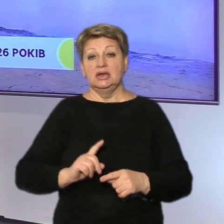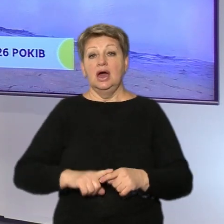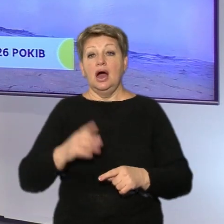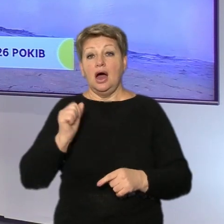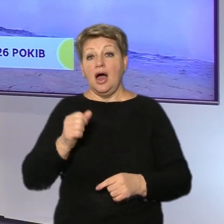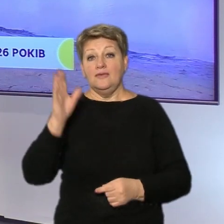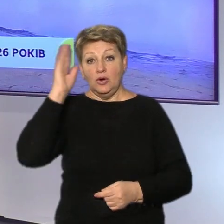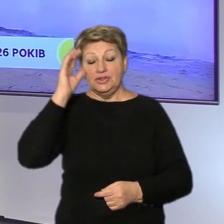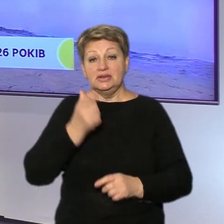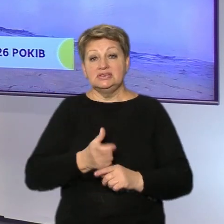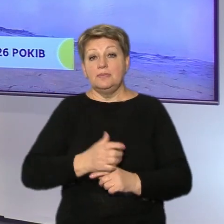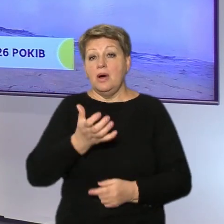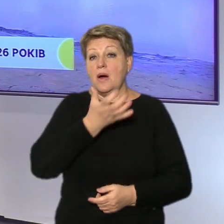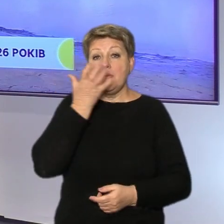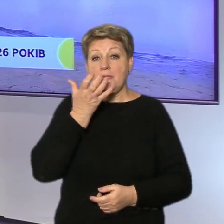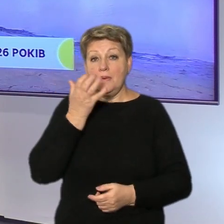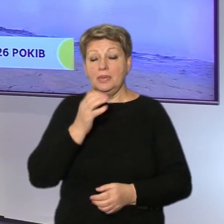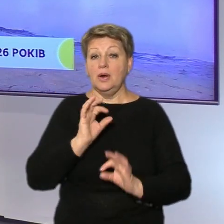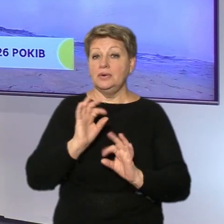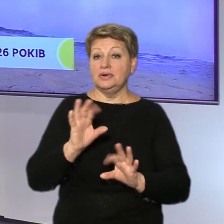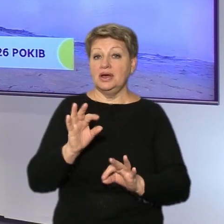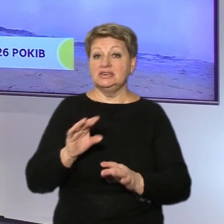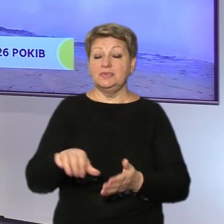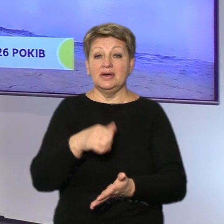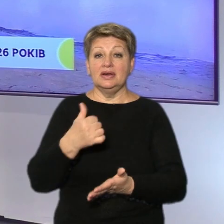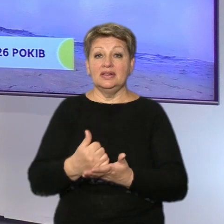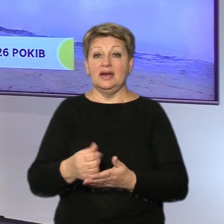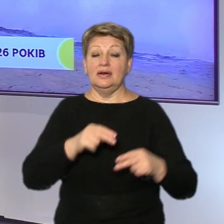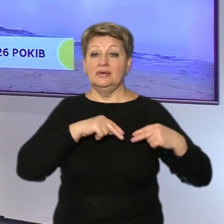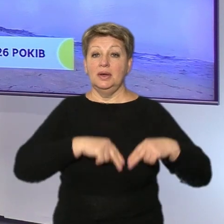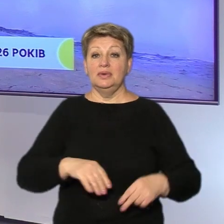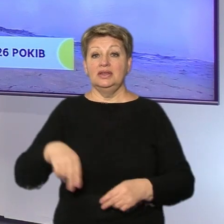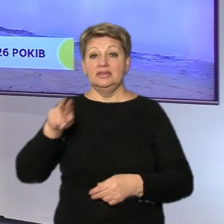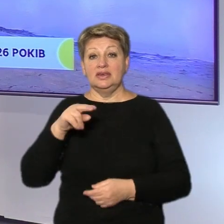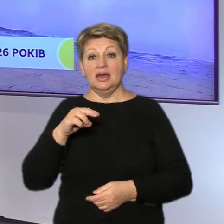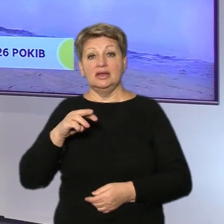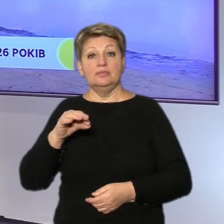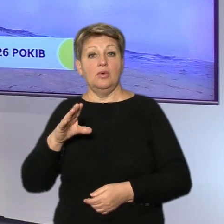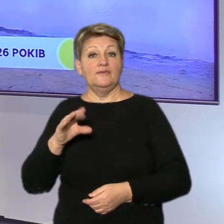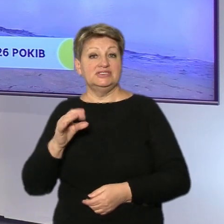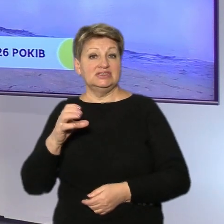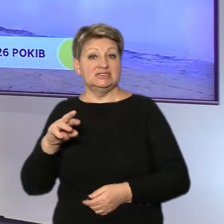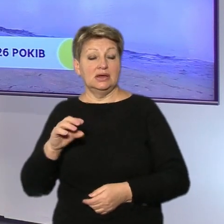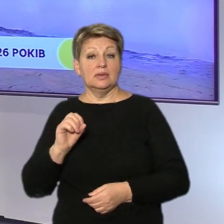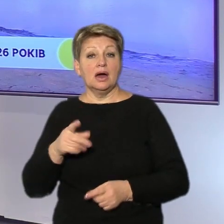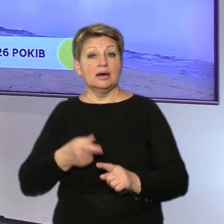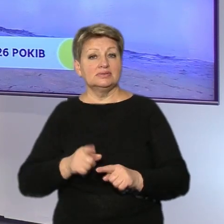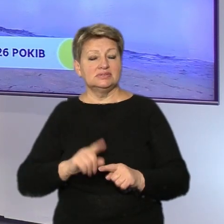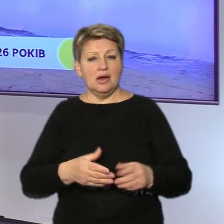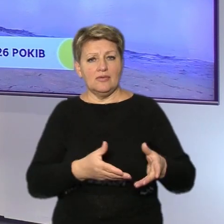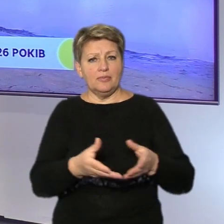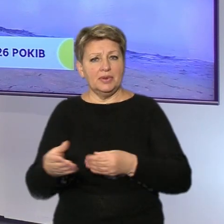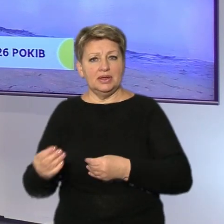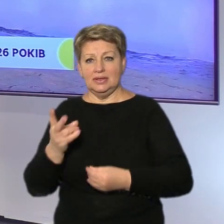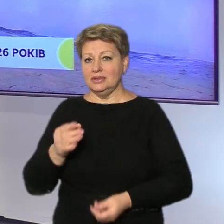роки спостережень. Про це Суспільному розказала метеорологиня Діана Мовсесян. Як це вплине на рибу? Про це наша Марія